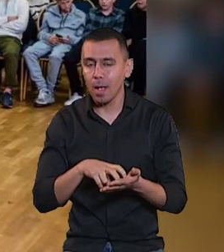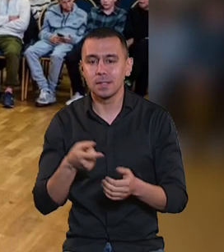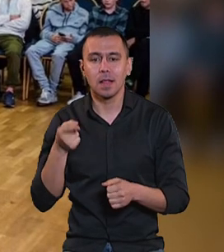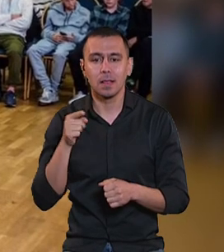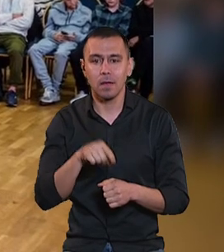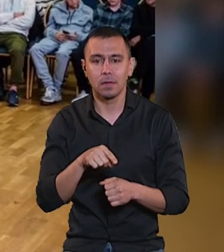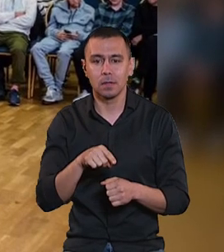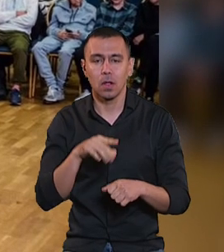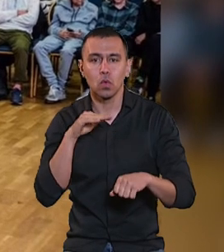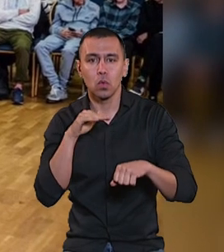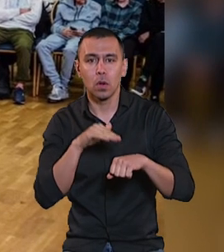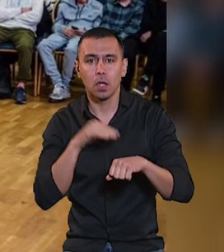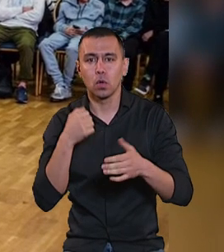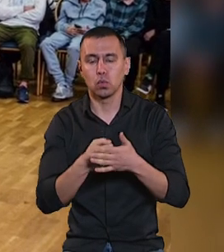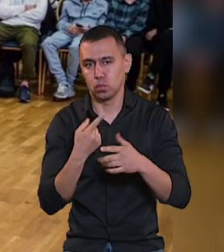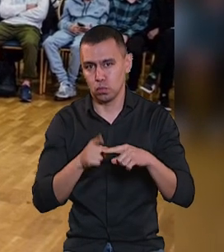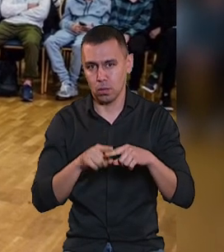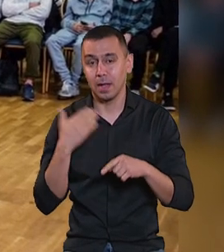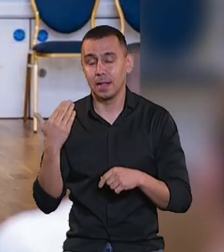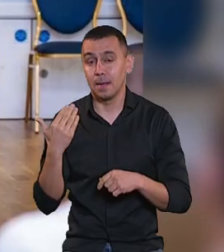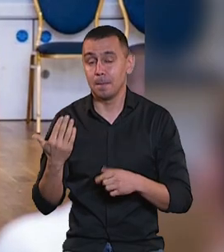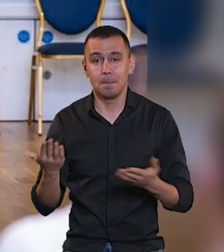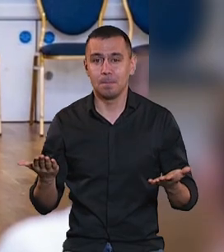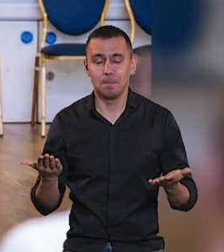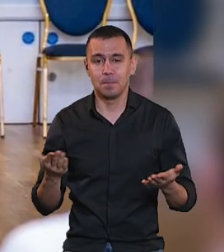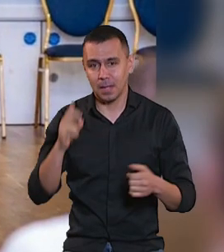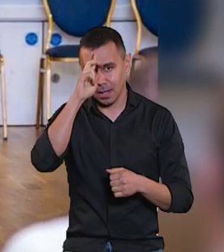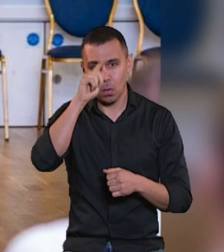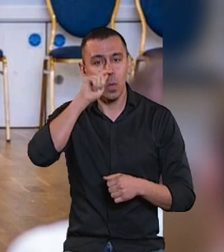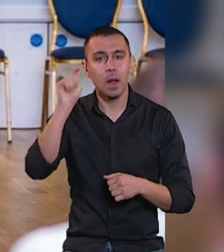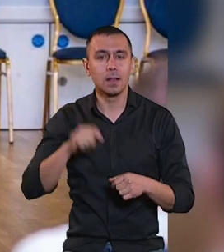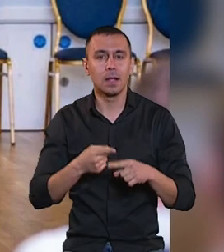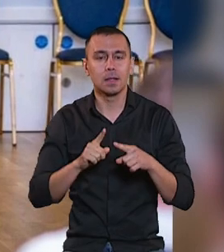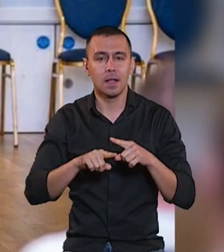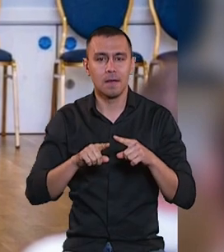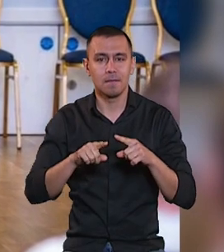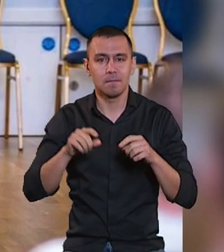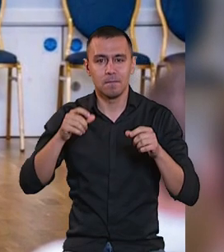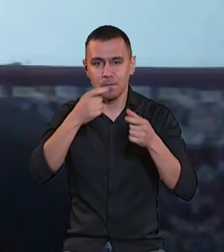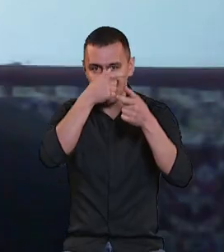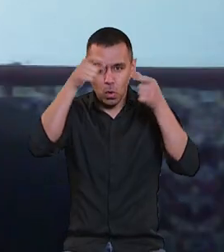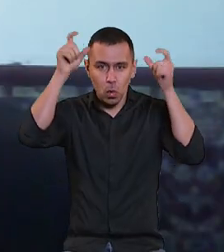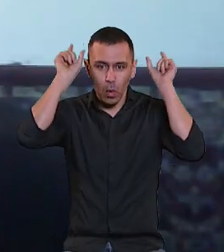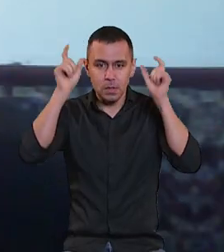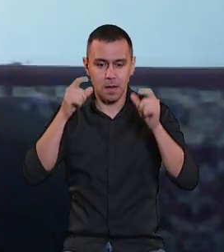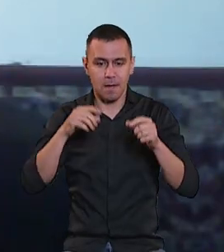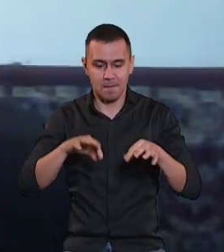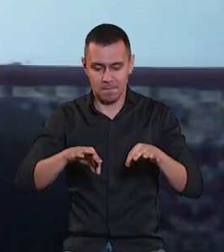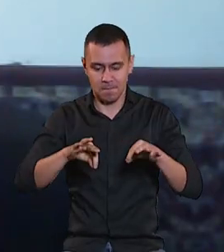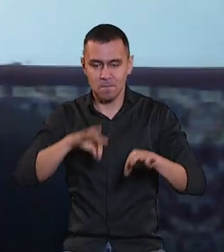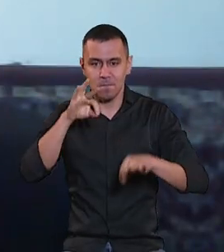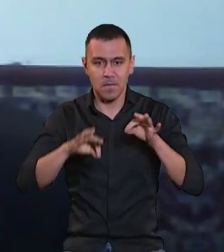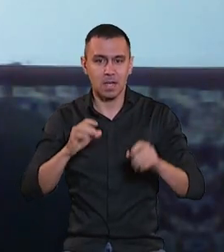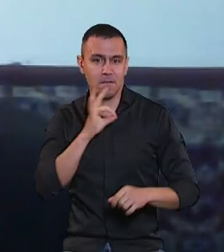доторкатися до цього. Їм, Україна, це віночки, вишиванка. Все це несе